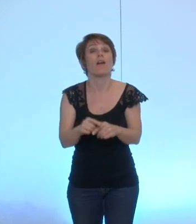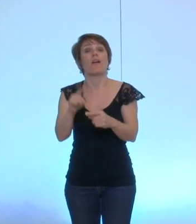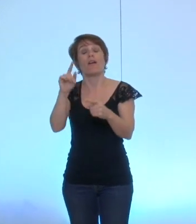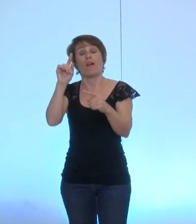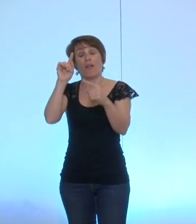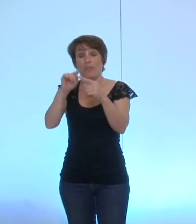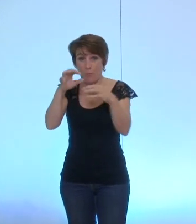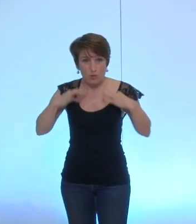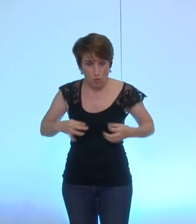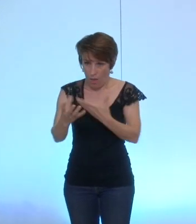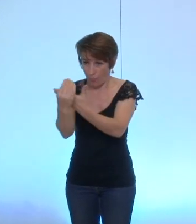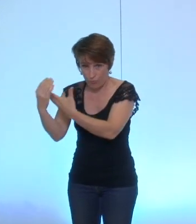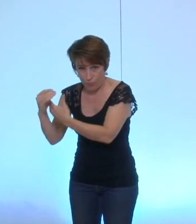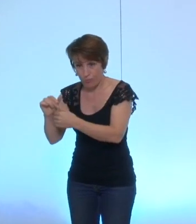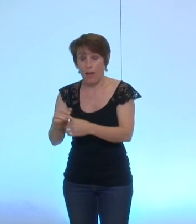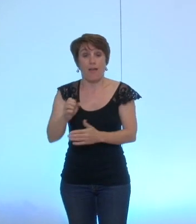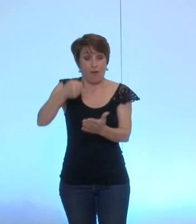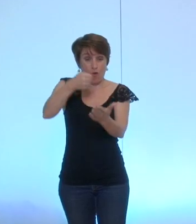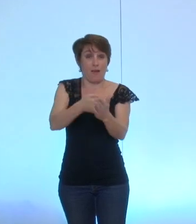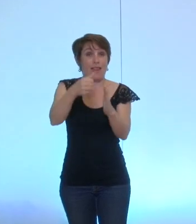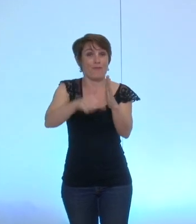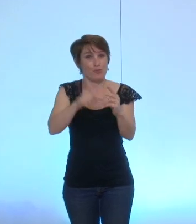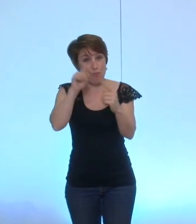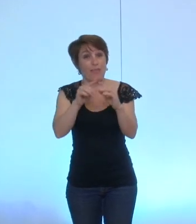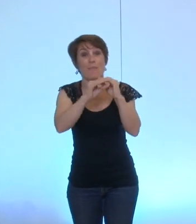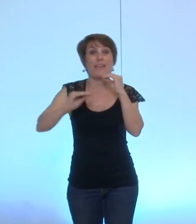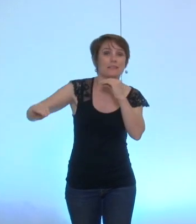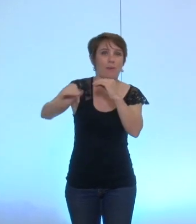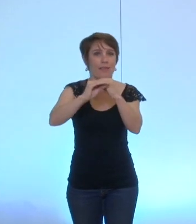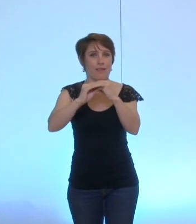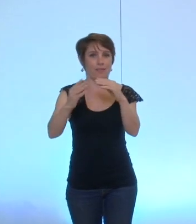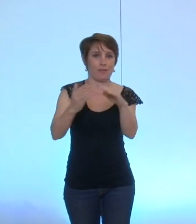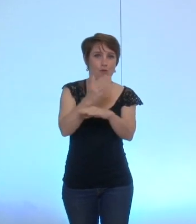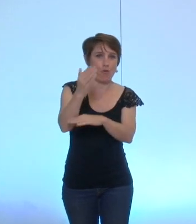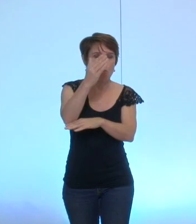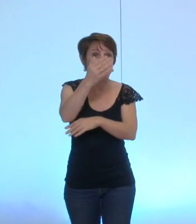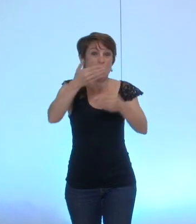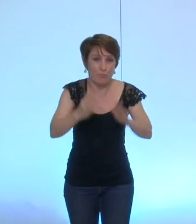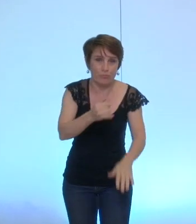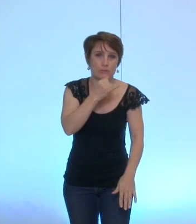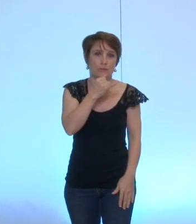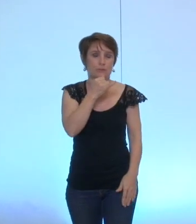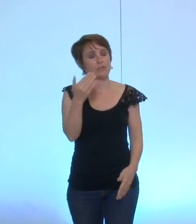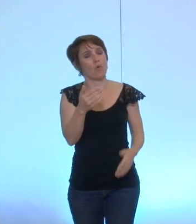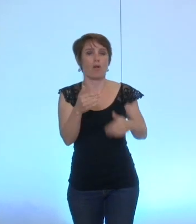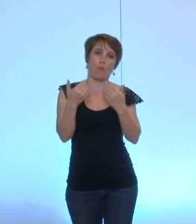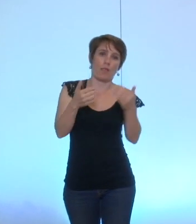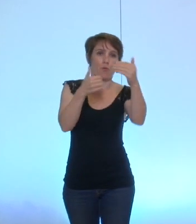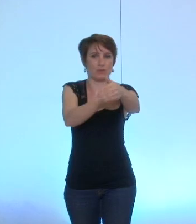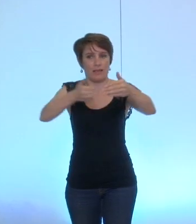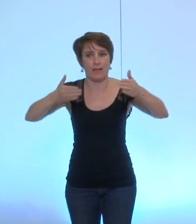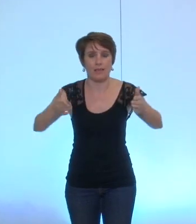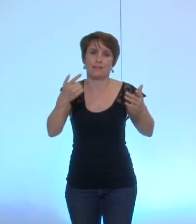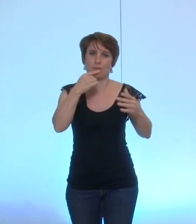sont à la fin du mois sur la question de l'esplanade puisque nous n'avons pas décidé d'un projet mais nous avons posé un cadre qui est effectivement le nôtre à savoir qu'il n aura pas de